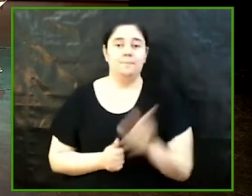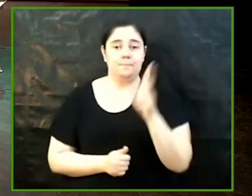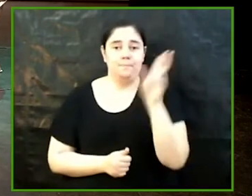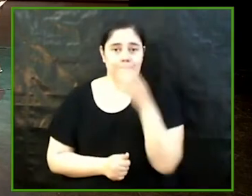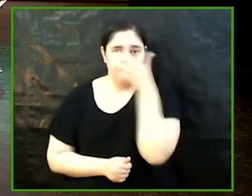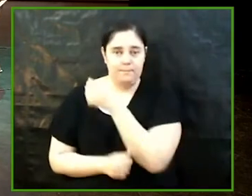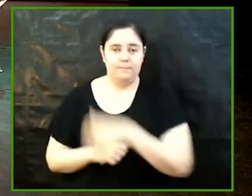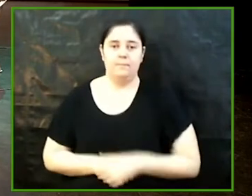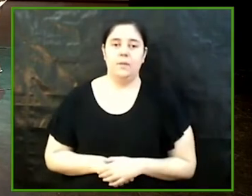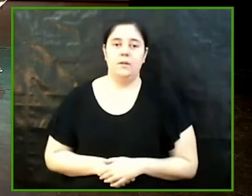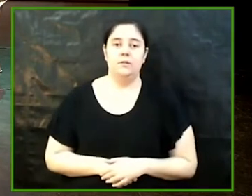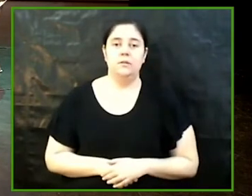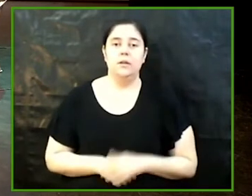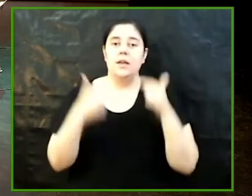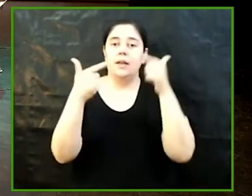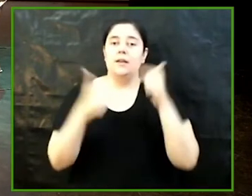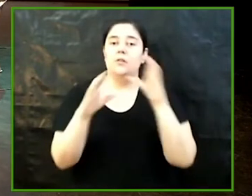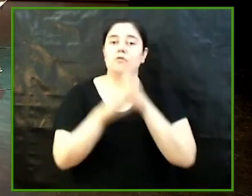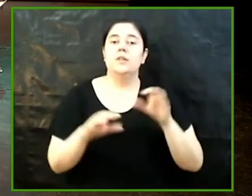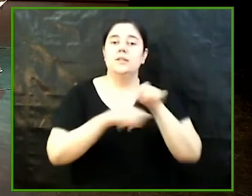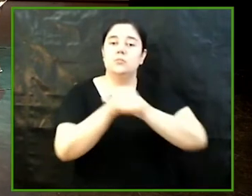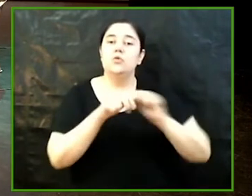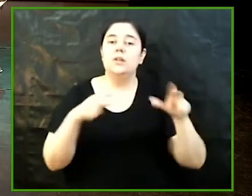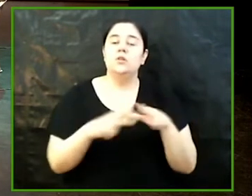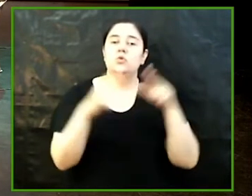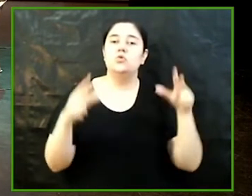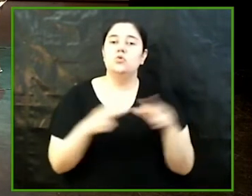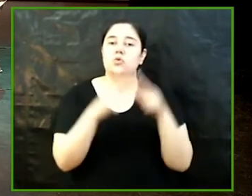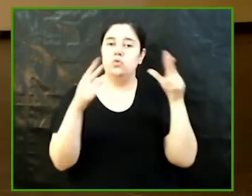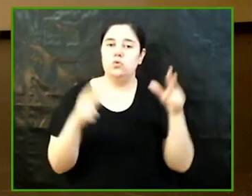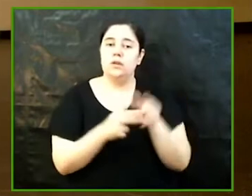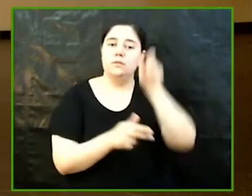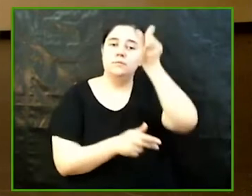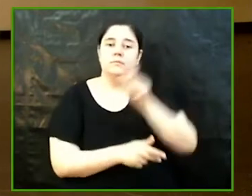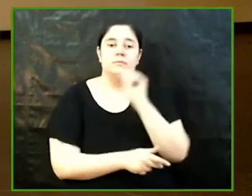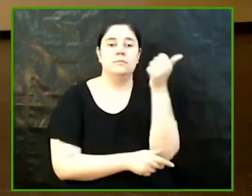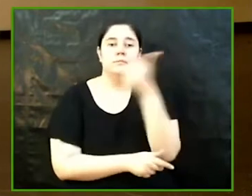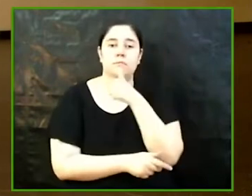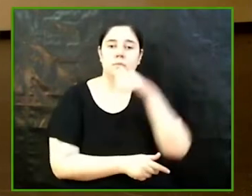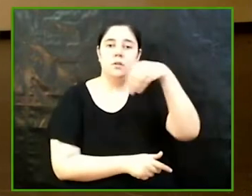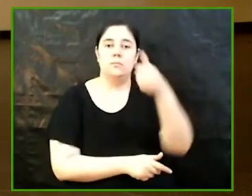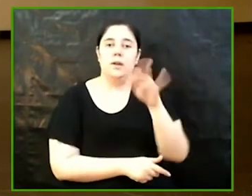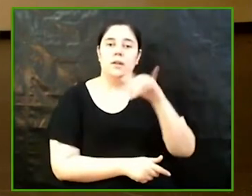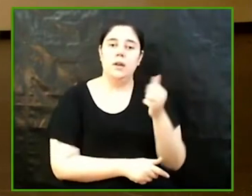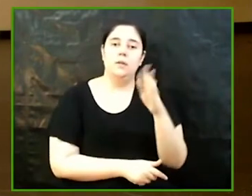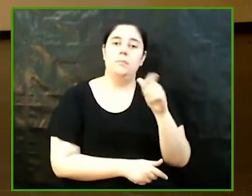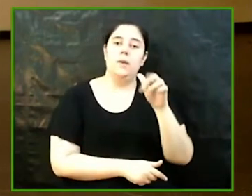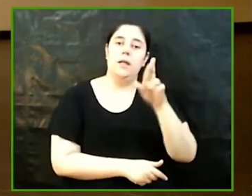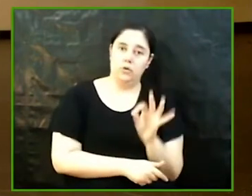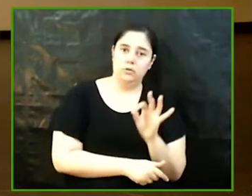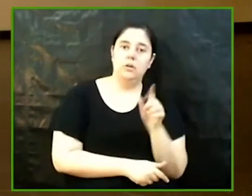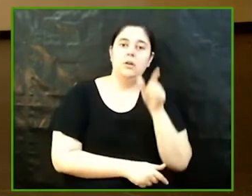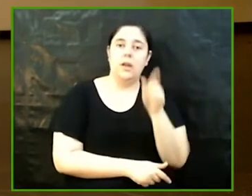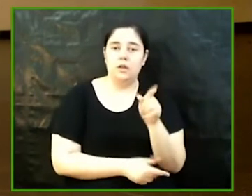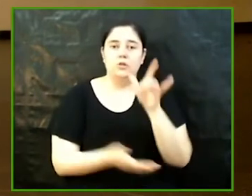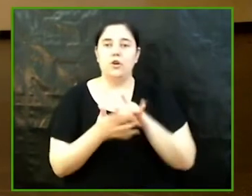Del grau de Ciències Polítiques i Sociologia El grau en Sociologia Maria Pedró Solanet Casajoana Jugant a